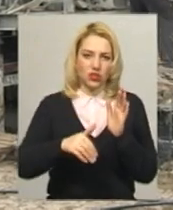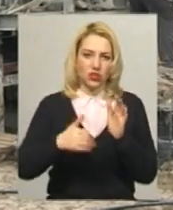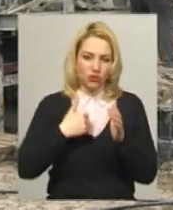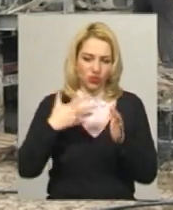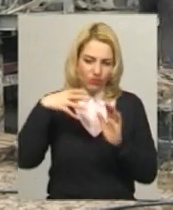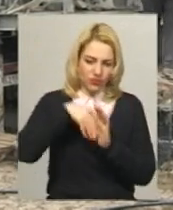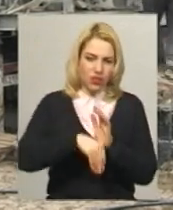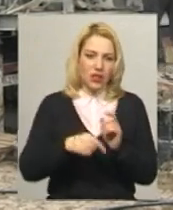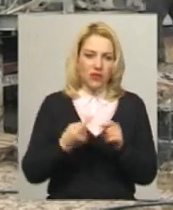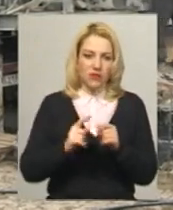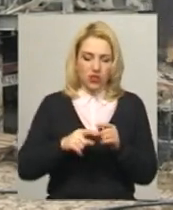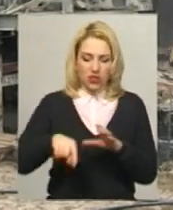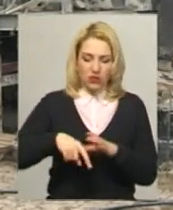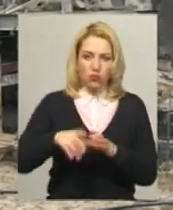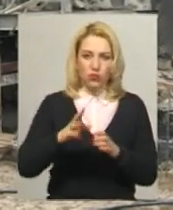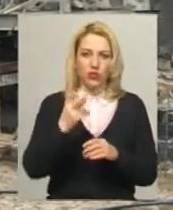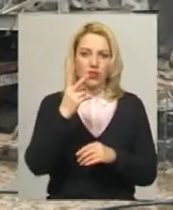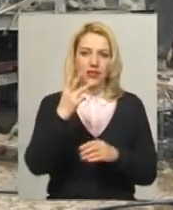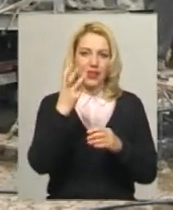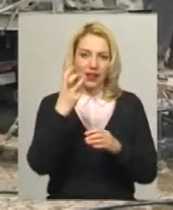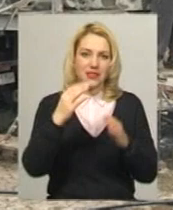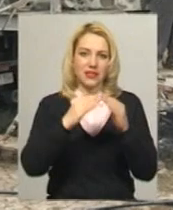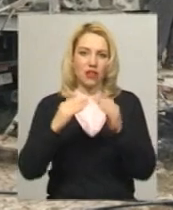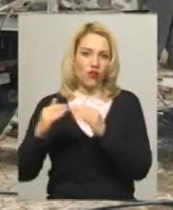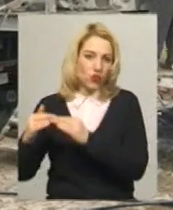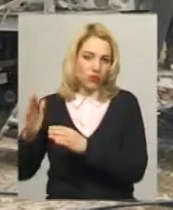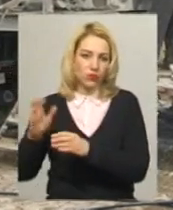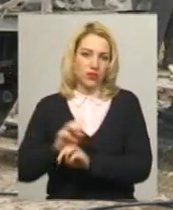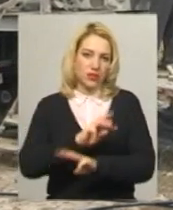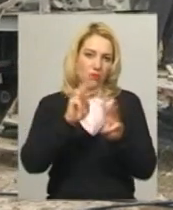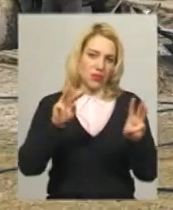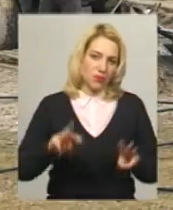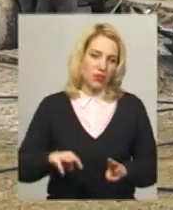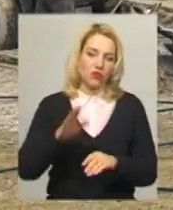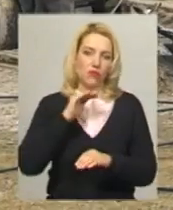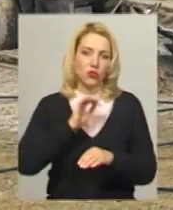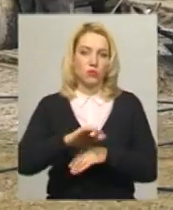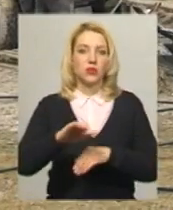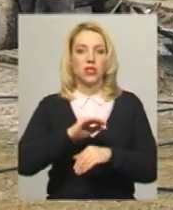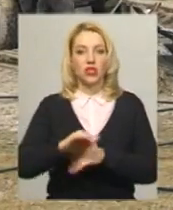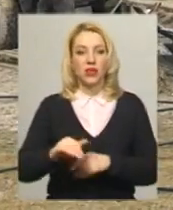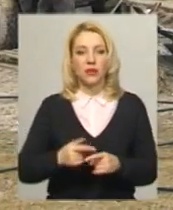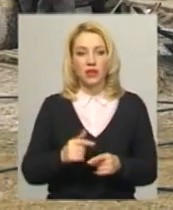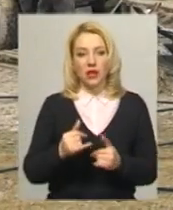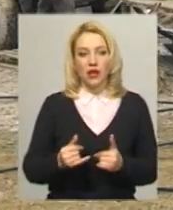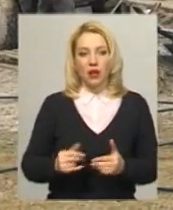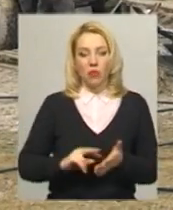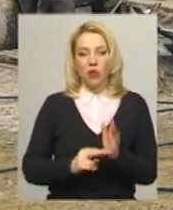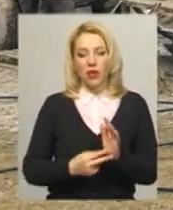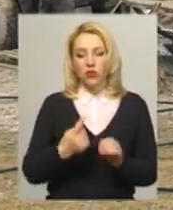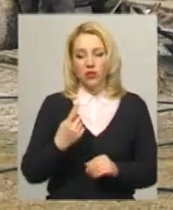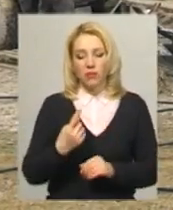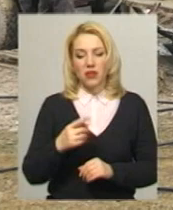буде понад 300 дворів забезпечено водопостачання. По плану до 1